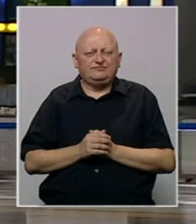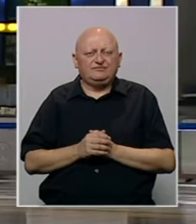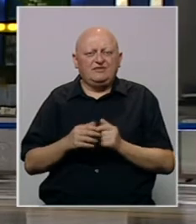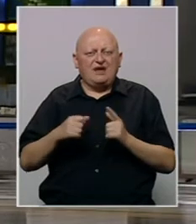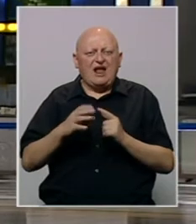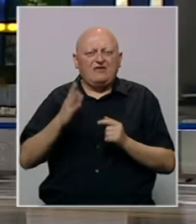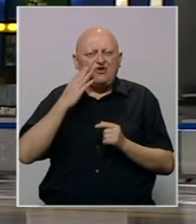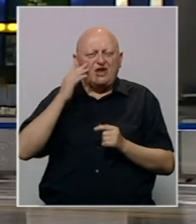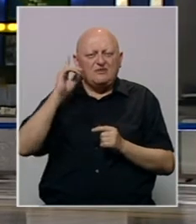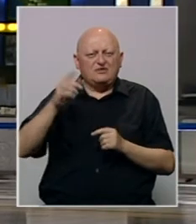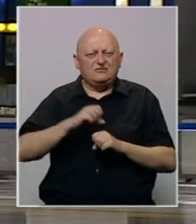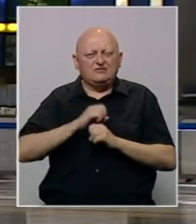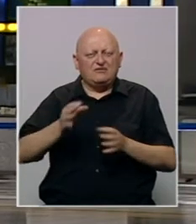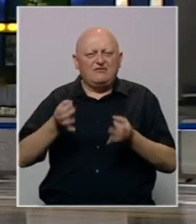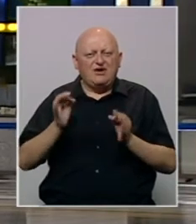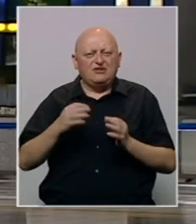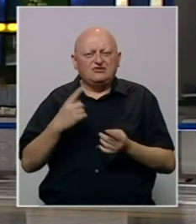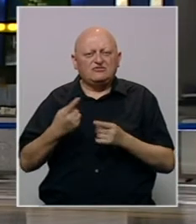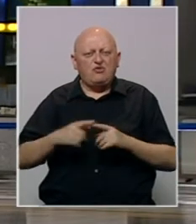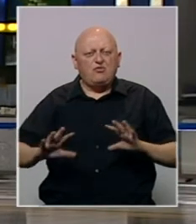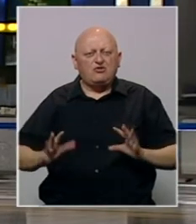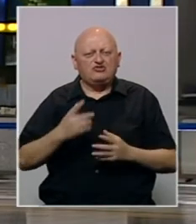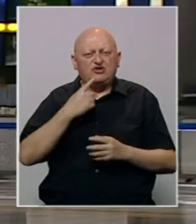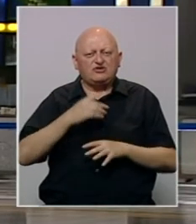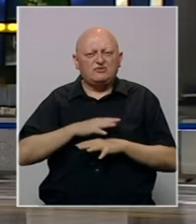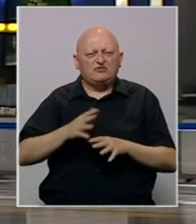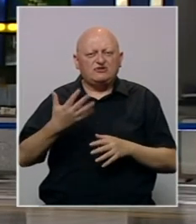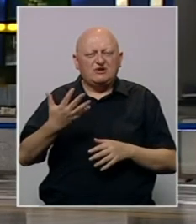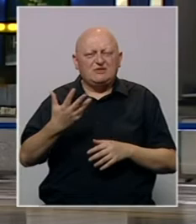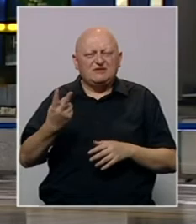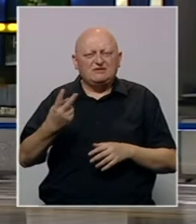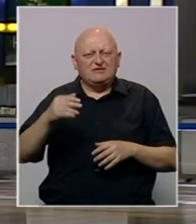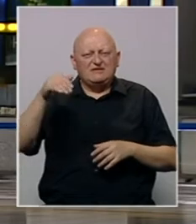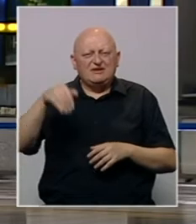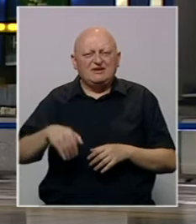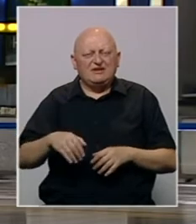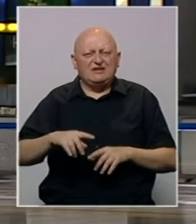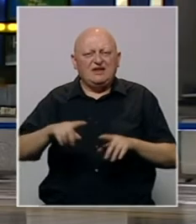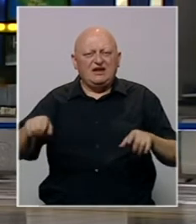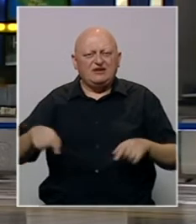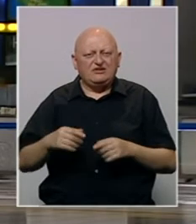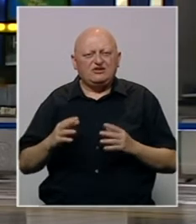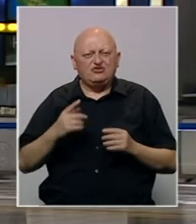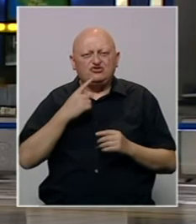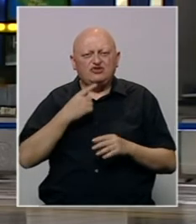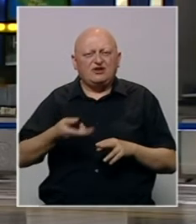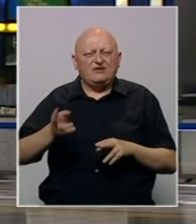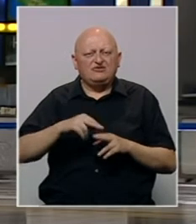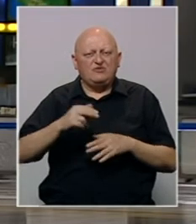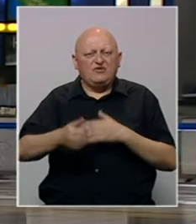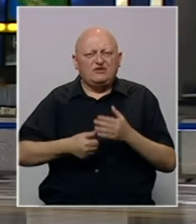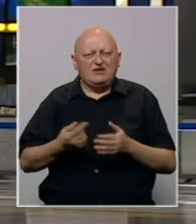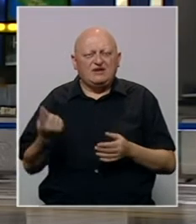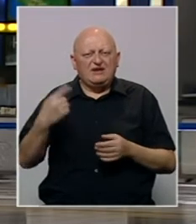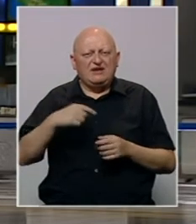U Kaliforniji je proglašeno vanredno stanje zbog požara koji se proširio na više od 52.000 hektara, što ga čini najvećim